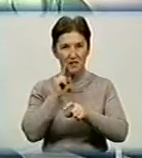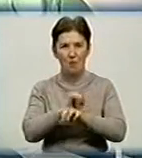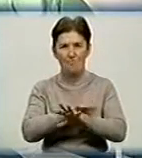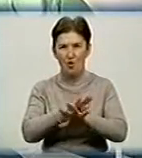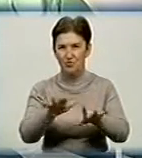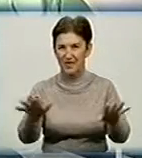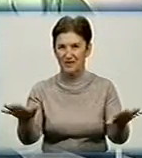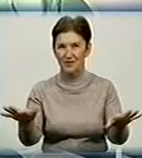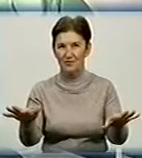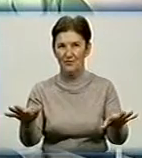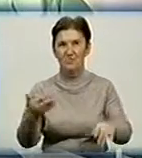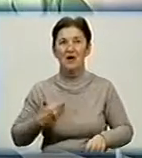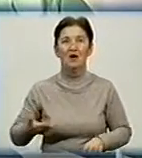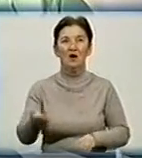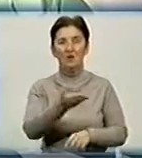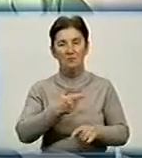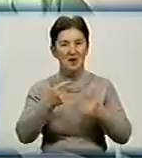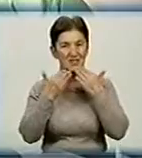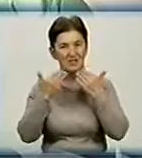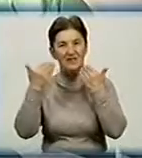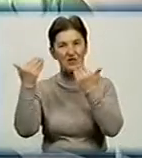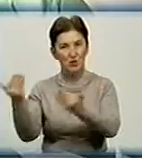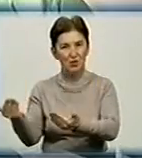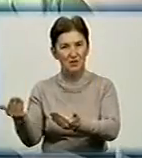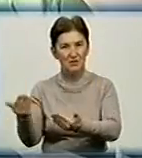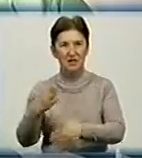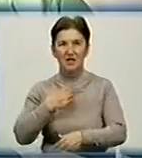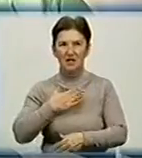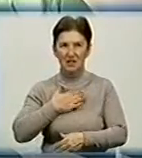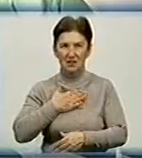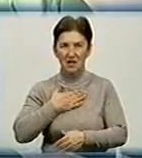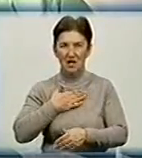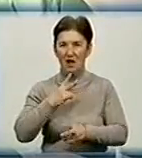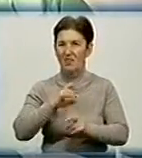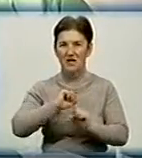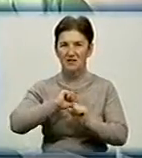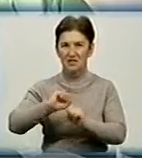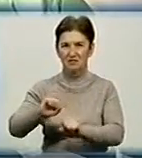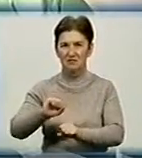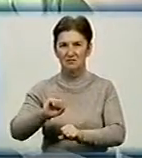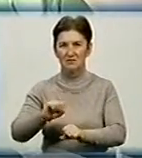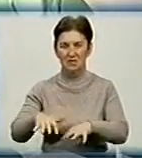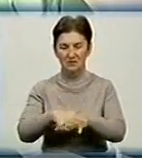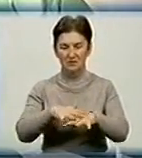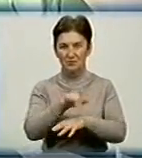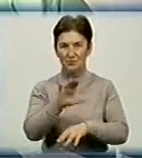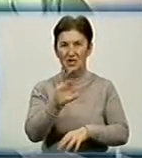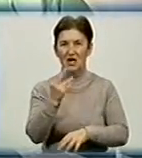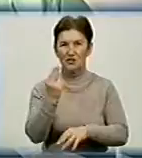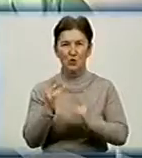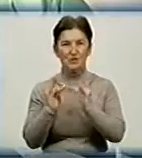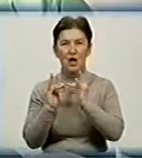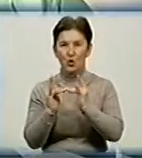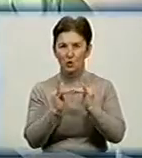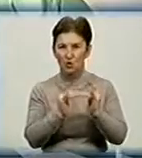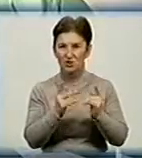Ми тоді звернулися до наших незахищених верст населення. Це соціальні гуртожитки